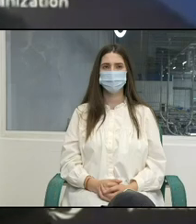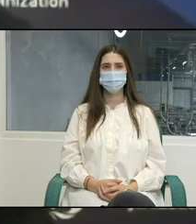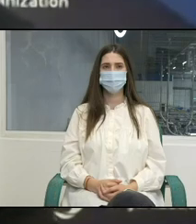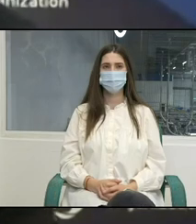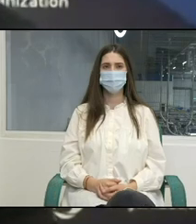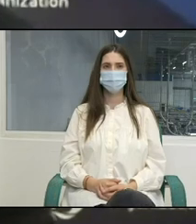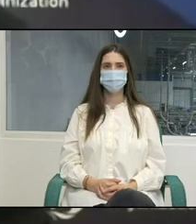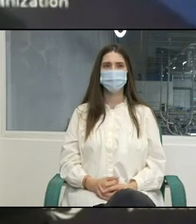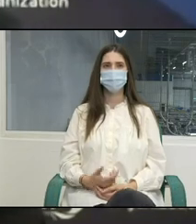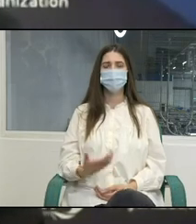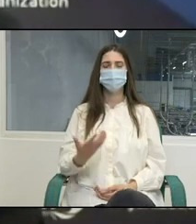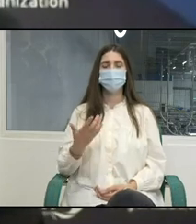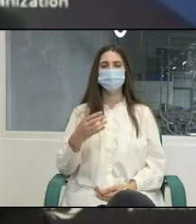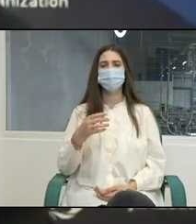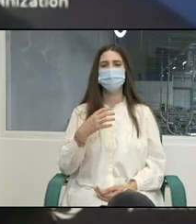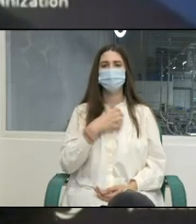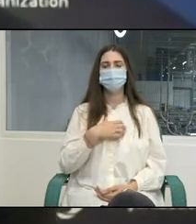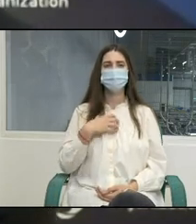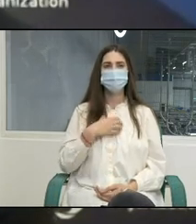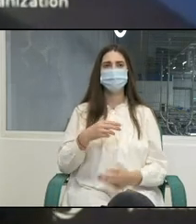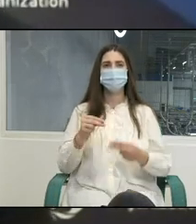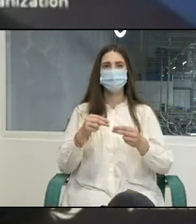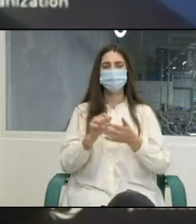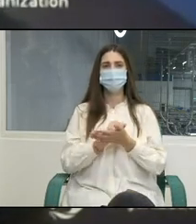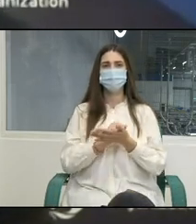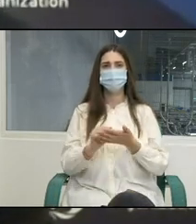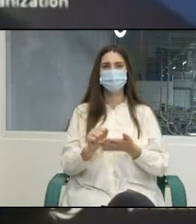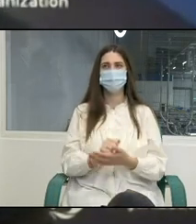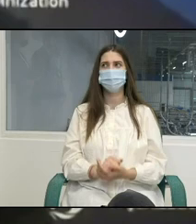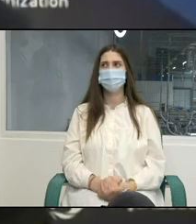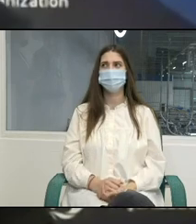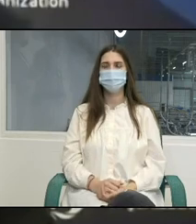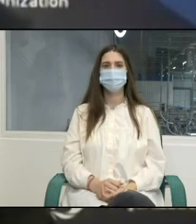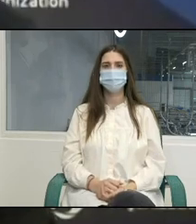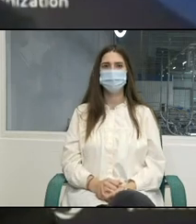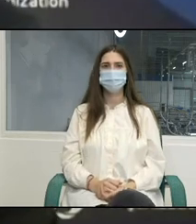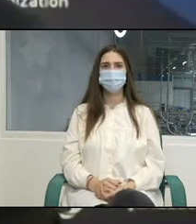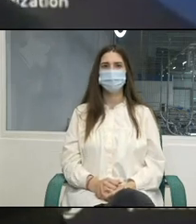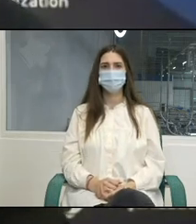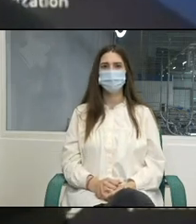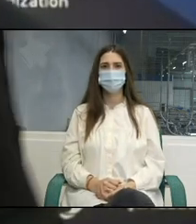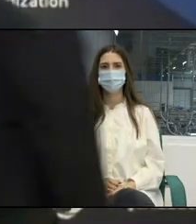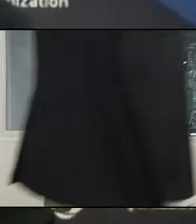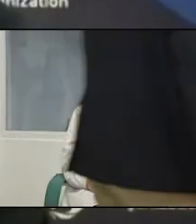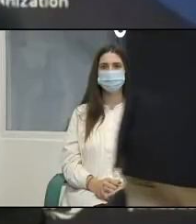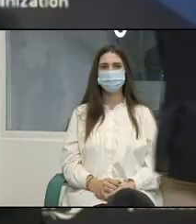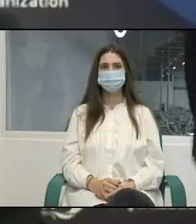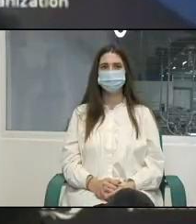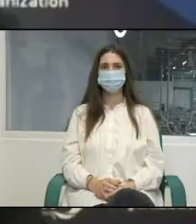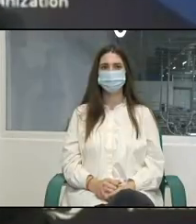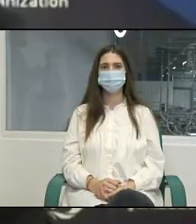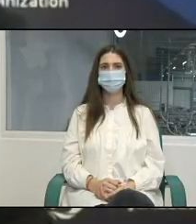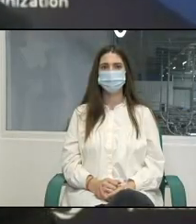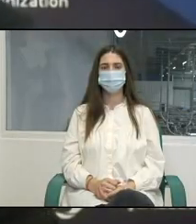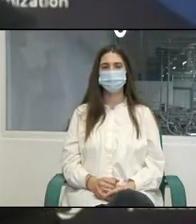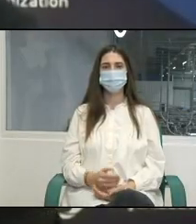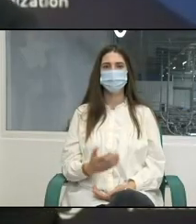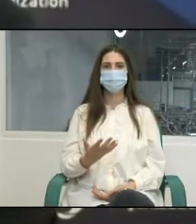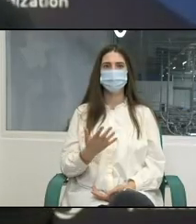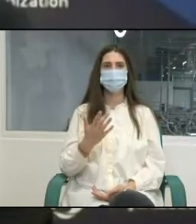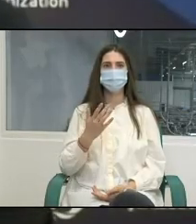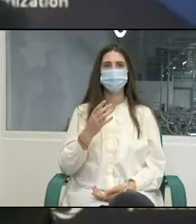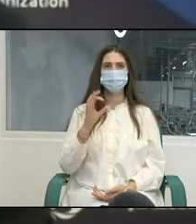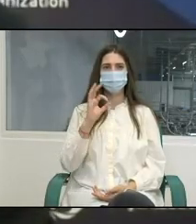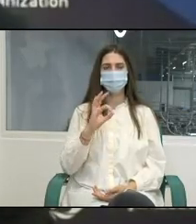Valoarea documentului și presupun că întrebării se referă la banii până la urmă vorbim despre